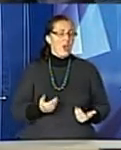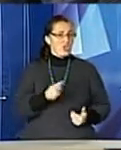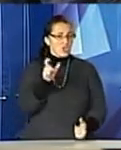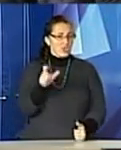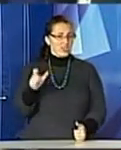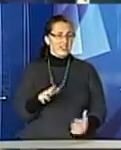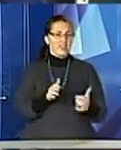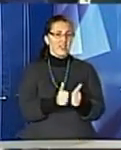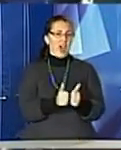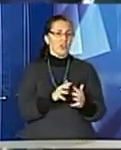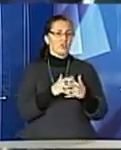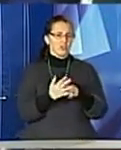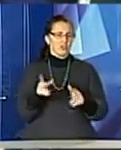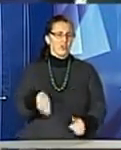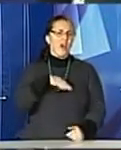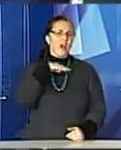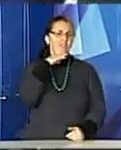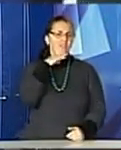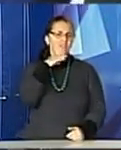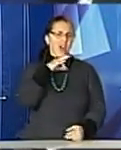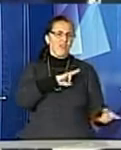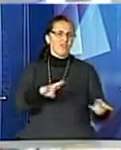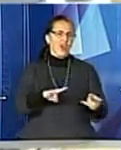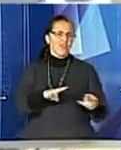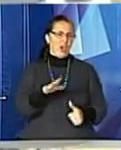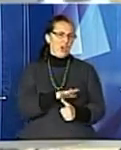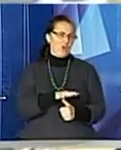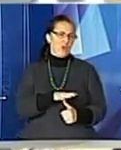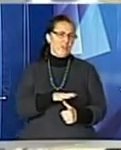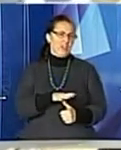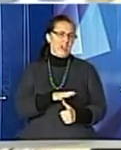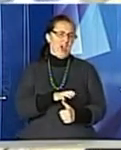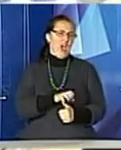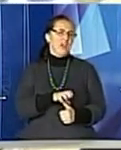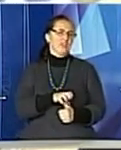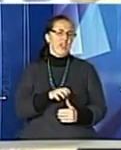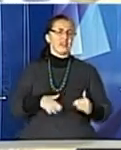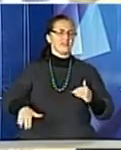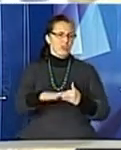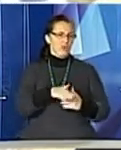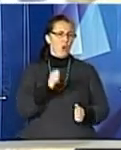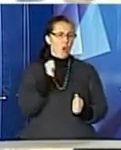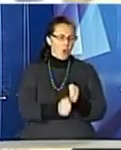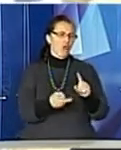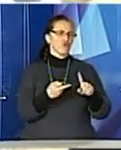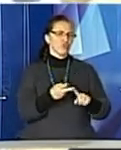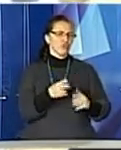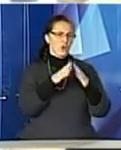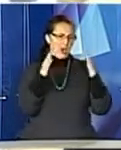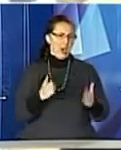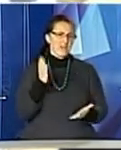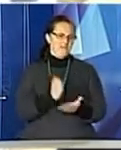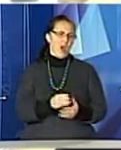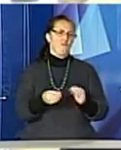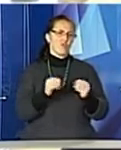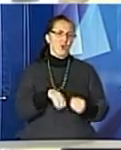розповідають, їм вже достатньо шкоди завдало грибовицьке сміттєзвалище. Можна сказати, в кожній другій хаті ми маємо проблему з алергією. У нас